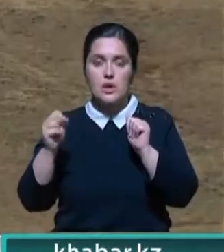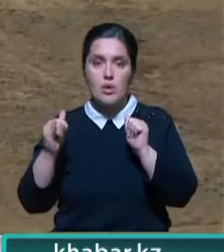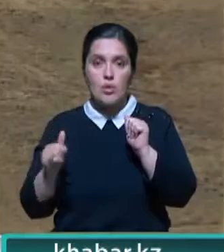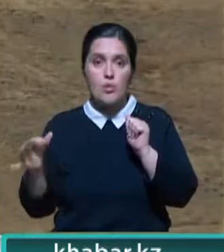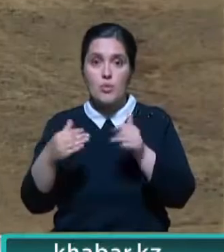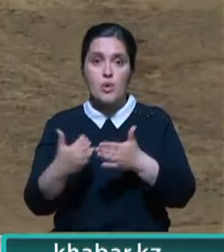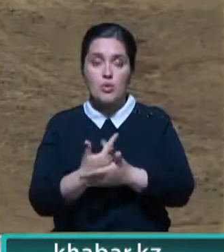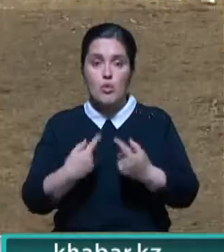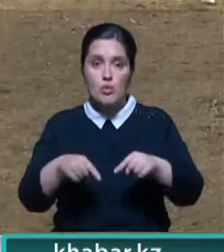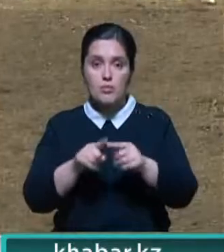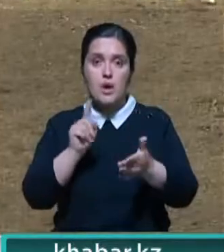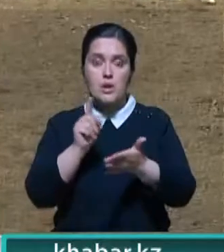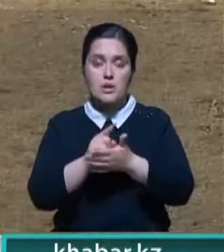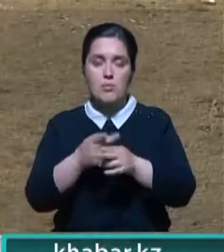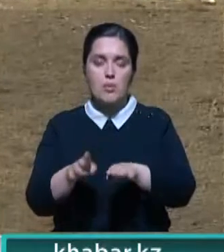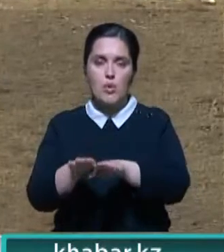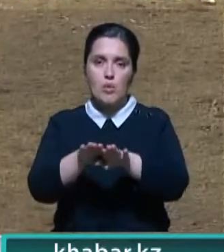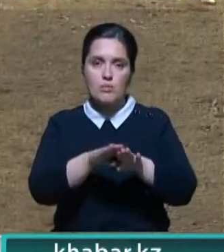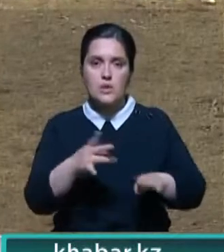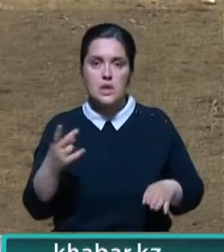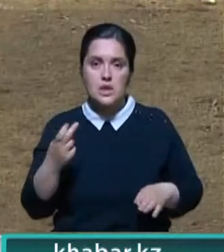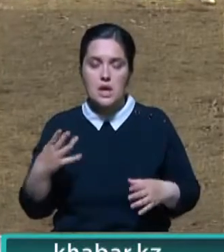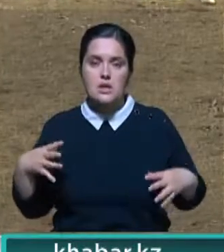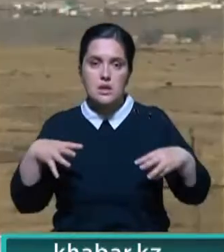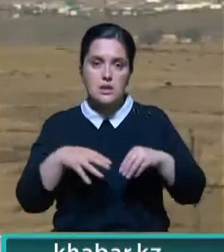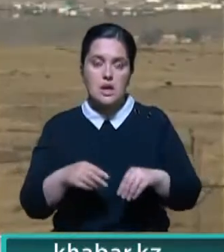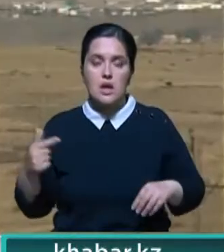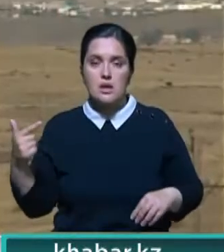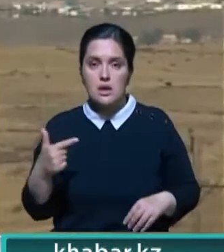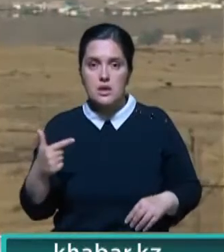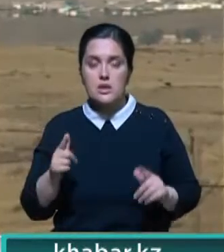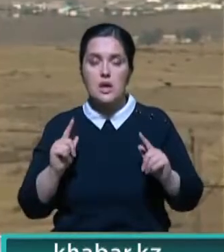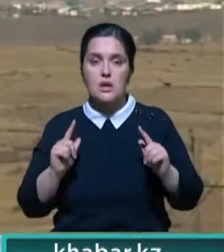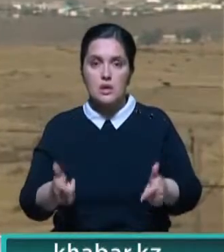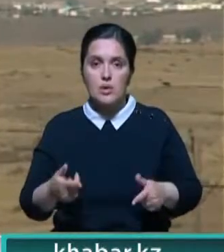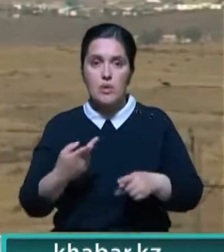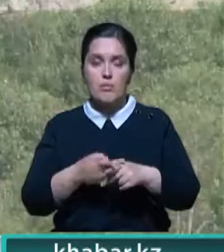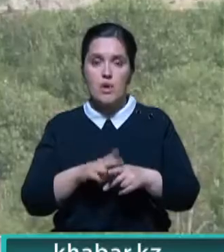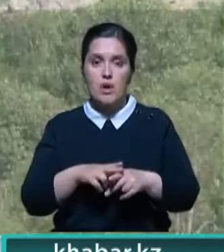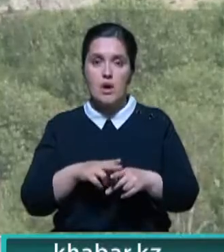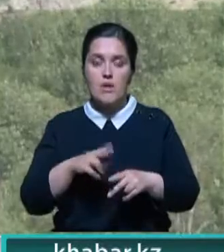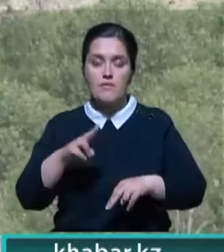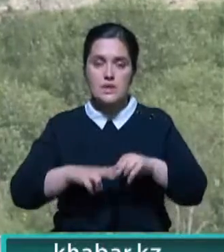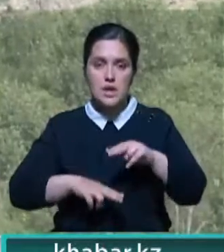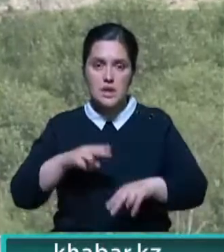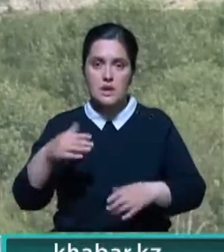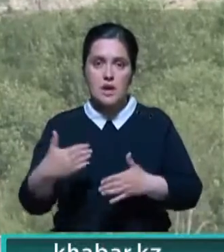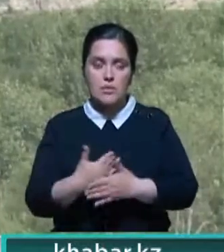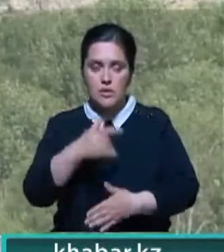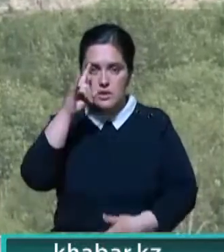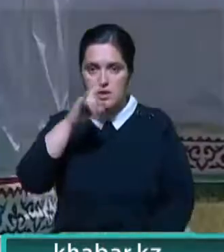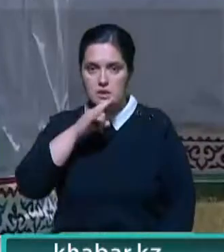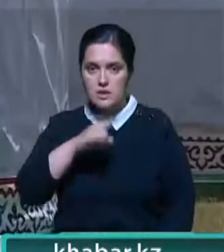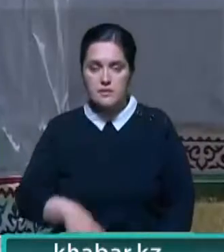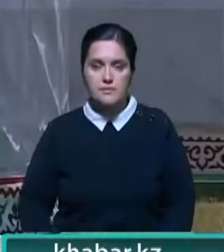Новый орган должен стать ядром общенациональной консолидации граждан, готовых внести свой вклад в строительство обновленного Казахстана.